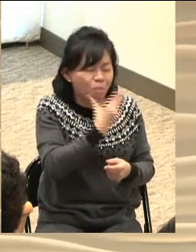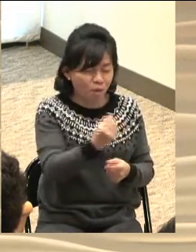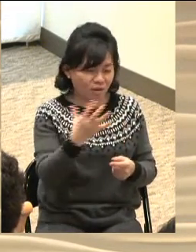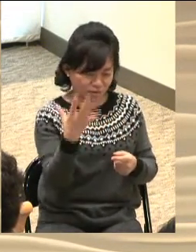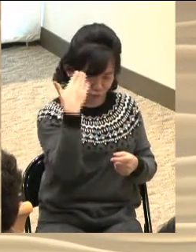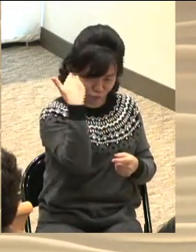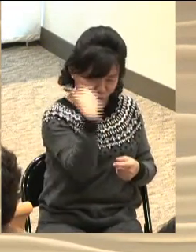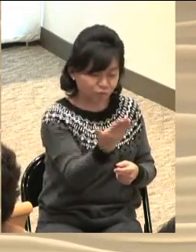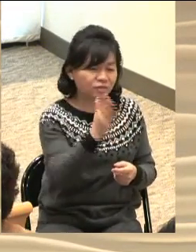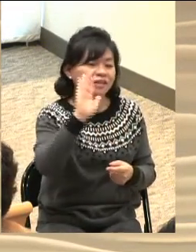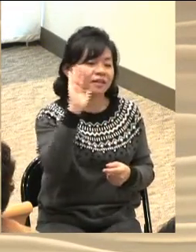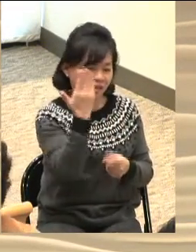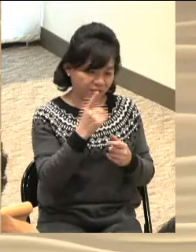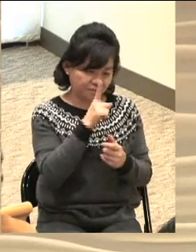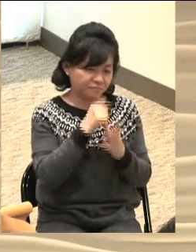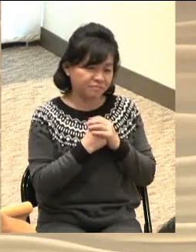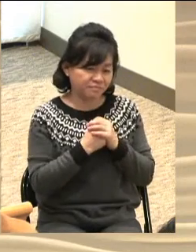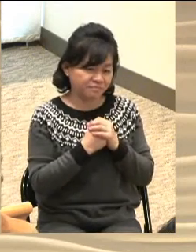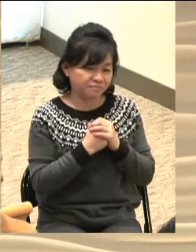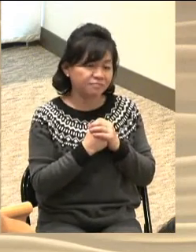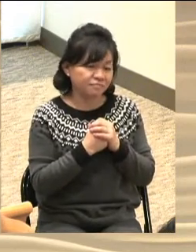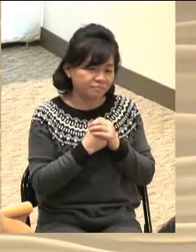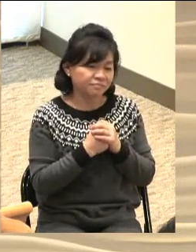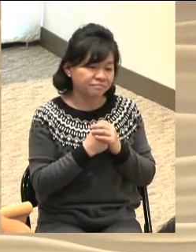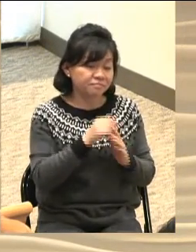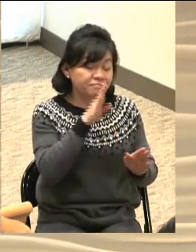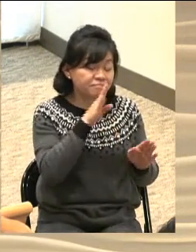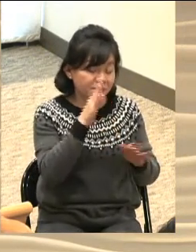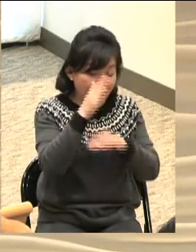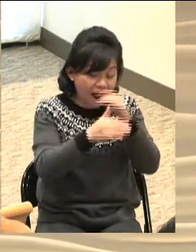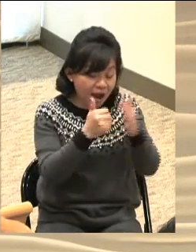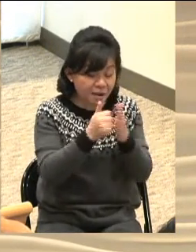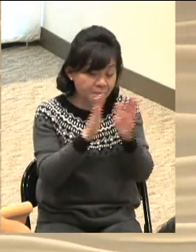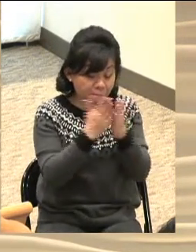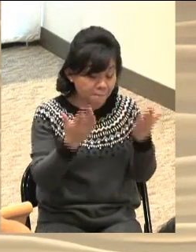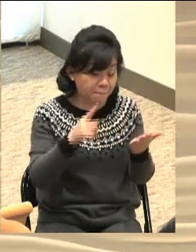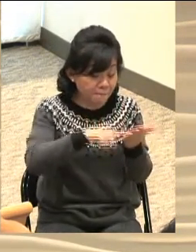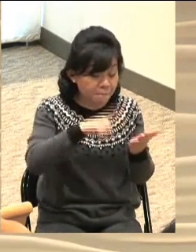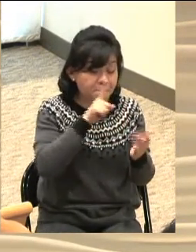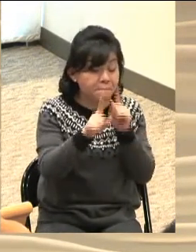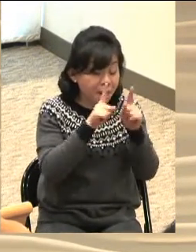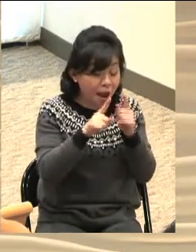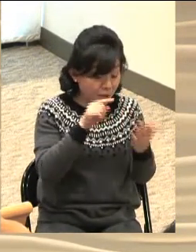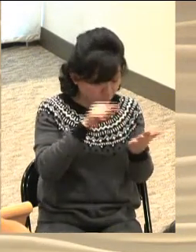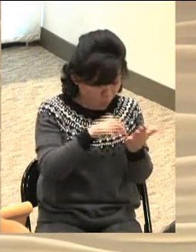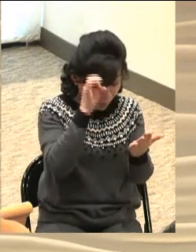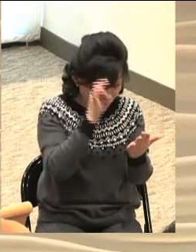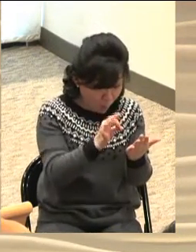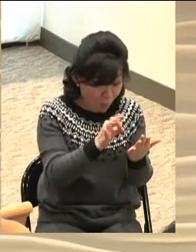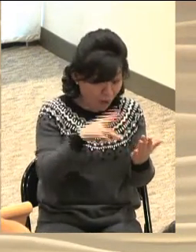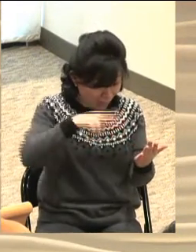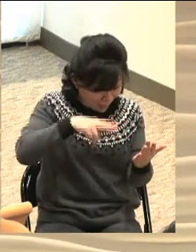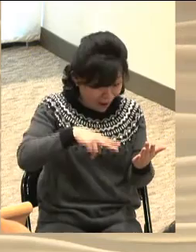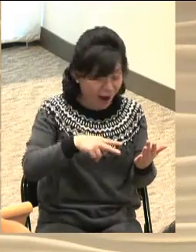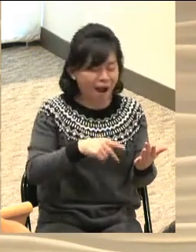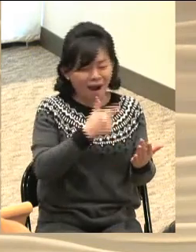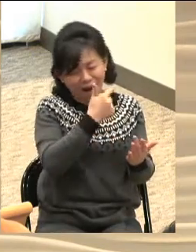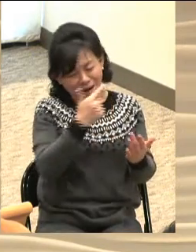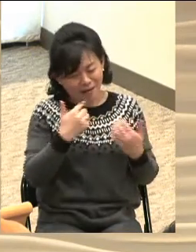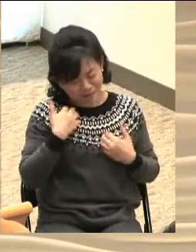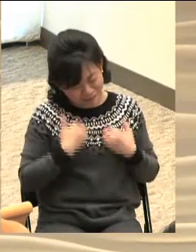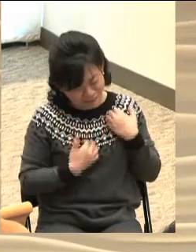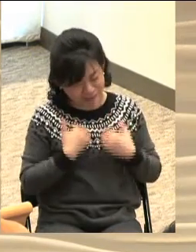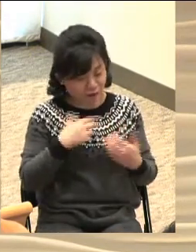근원이 있습니다 그래서 그 말씀으로부터 샘솟듯이 이 기쁨이 솟아 나오는 것이죠